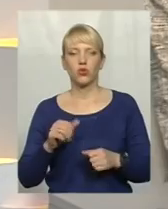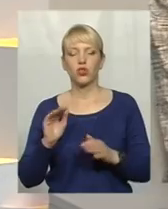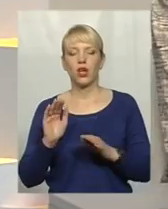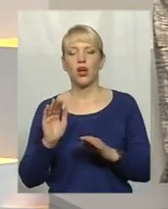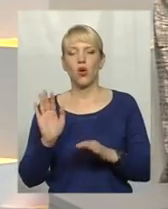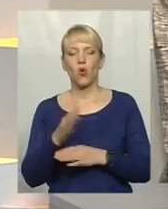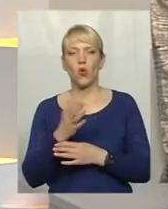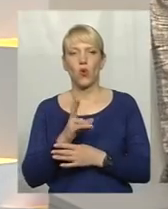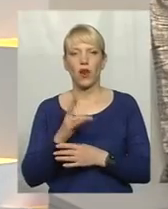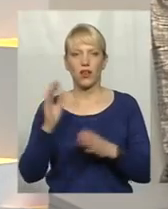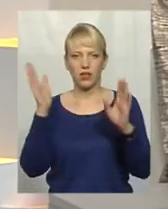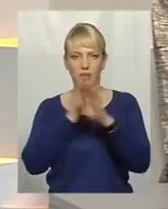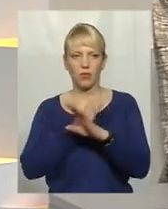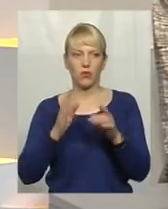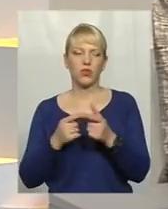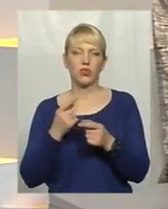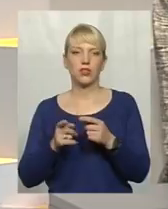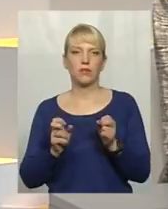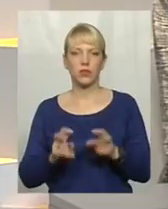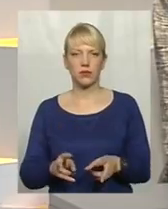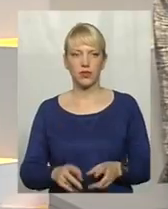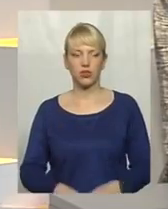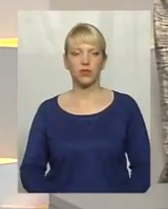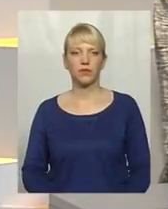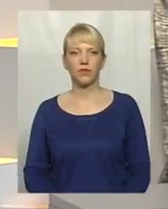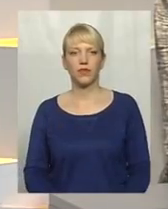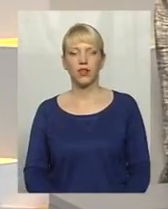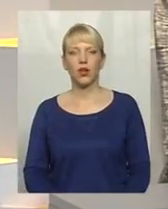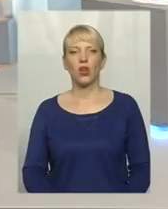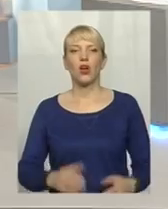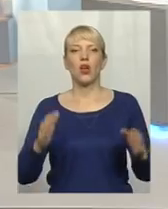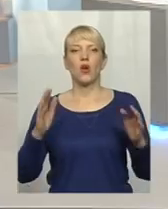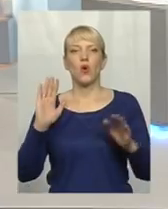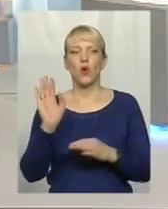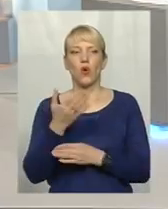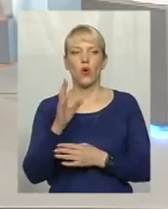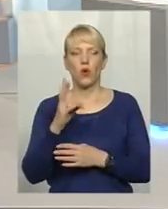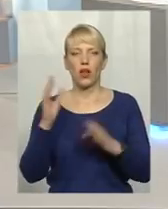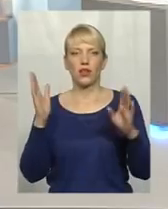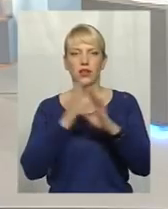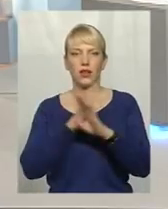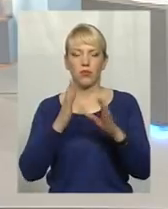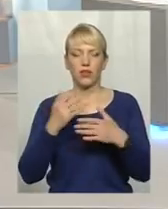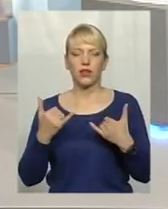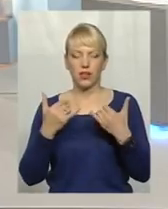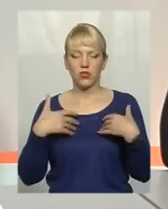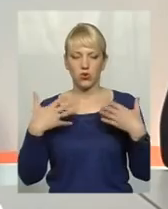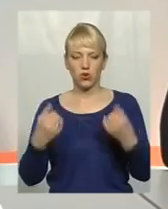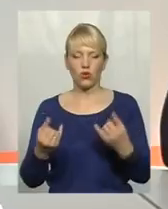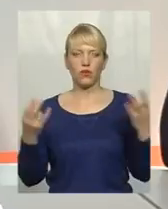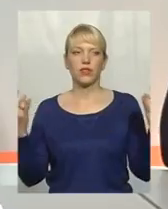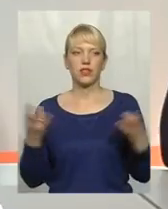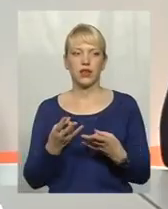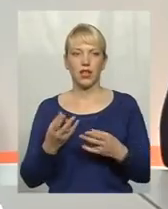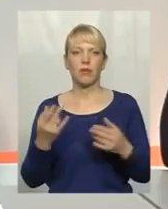повітрі, чи це небезпечно? Гуляти на відкритому повітрі для здорової дитини треба і потрібно,